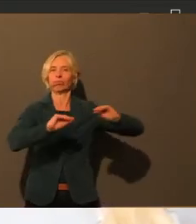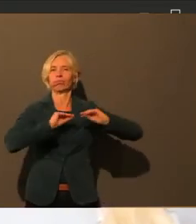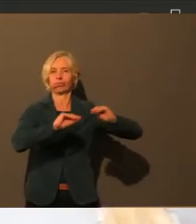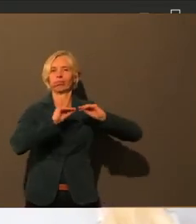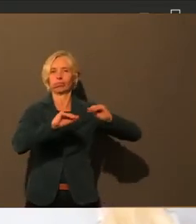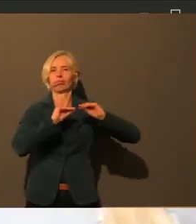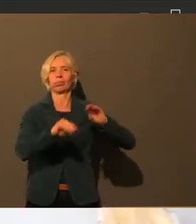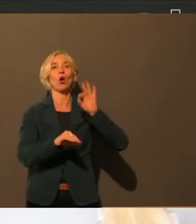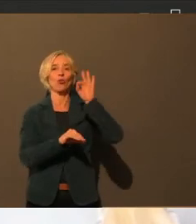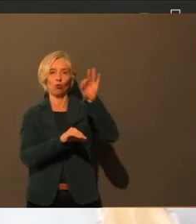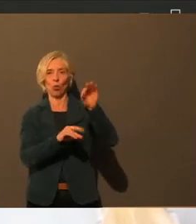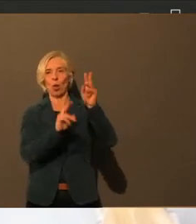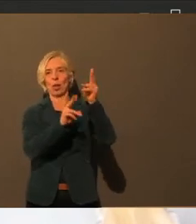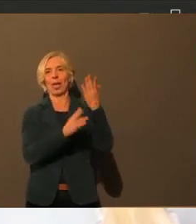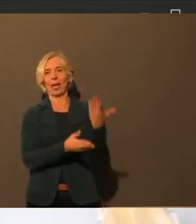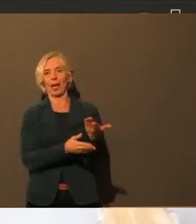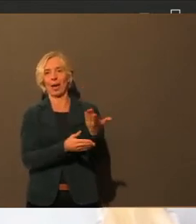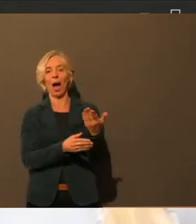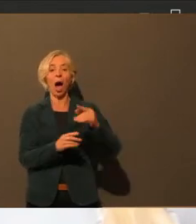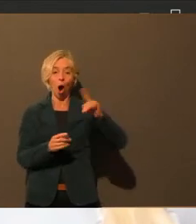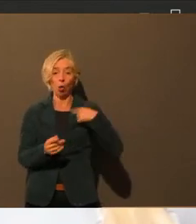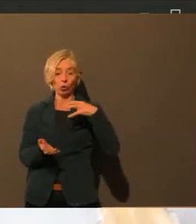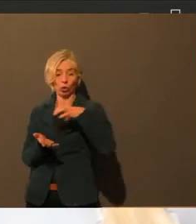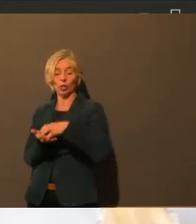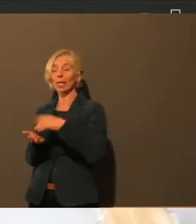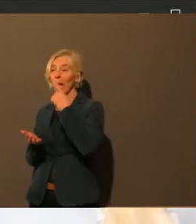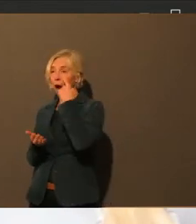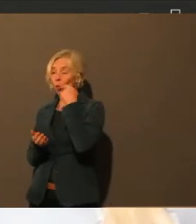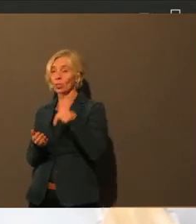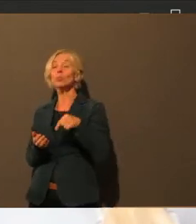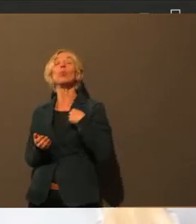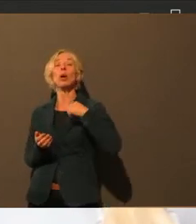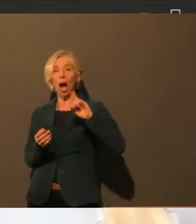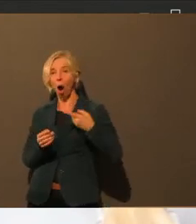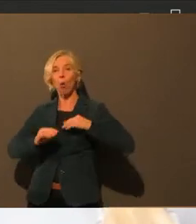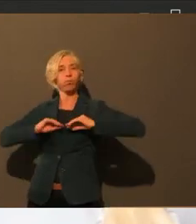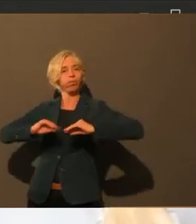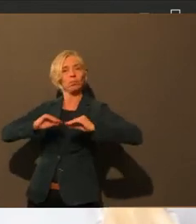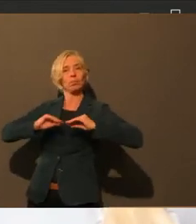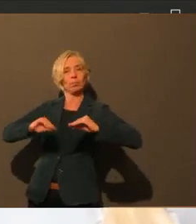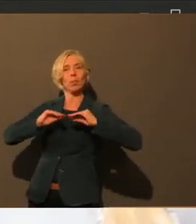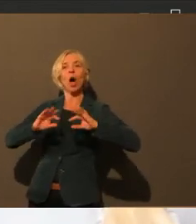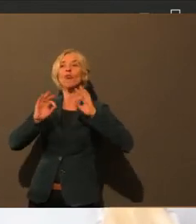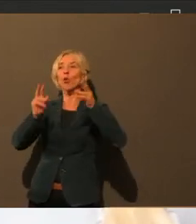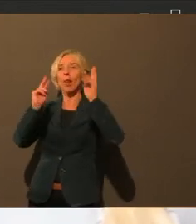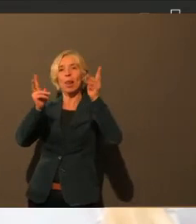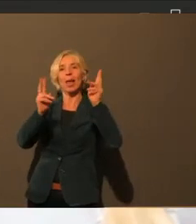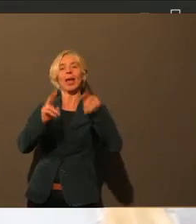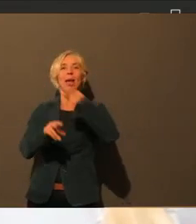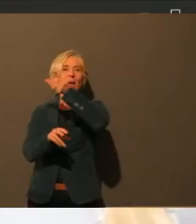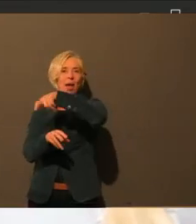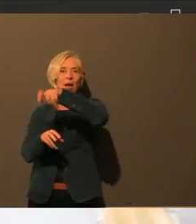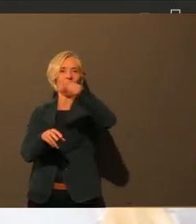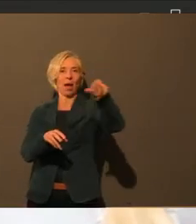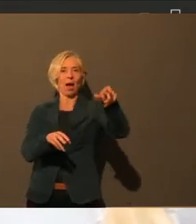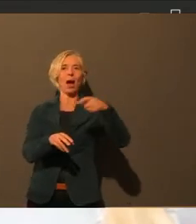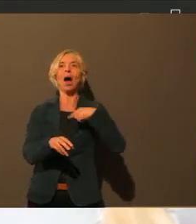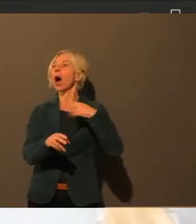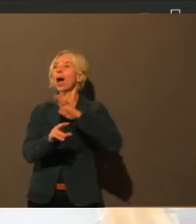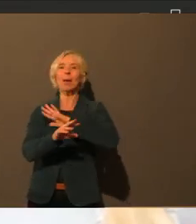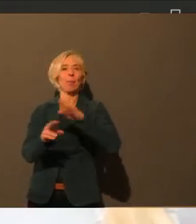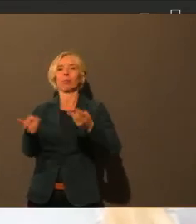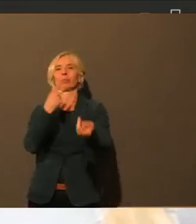insbesondere unsere kommunalen Lehrkräfte, aber auch gerne Lehrkräfte anderer Schulen auch mal für Fortbildungen